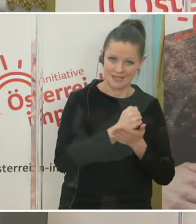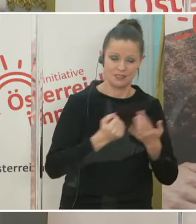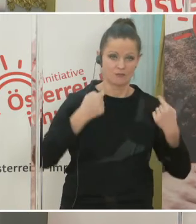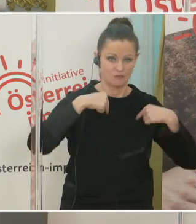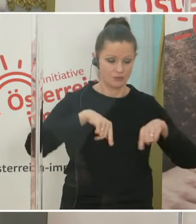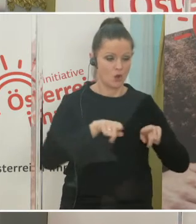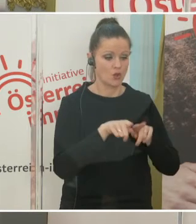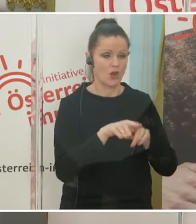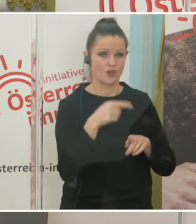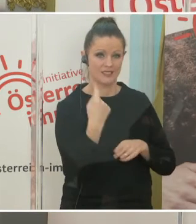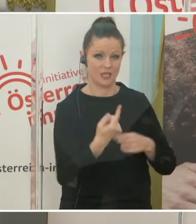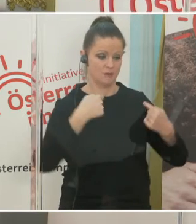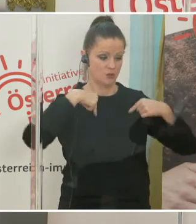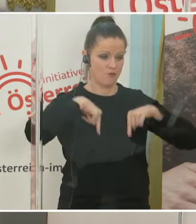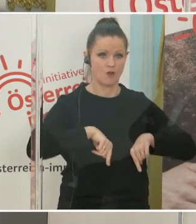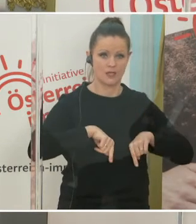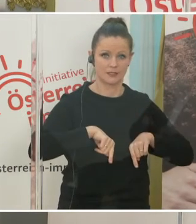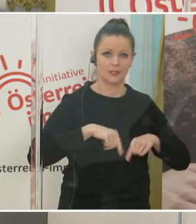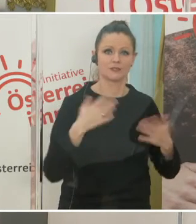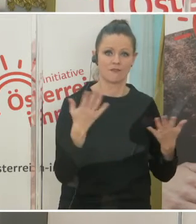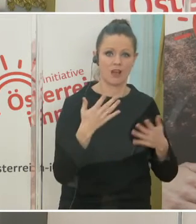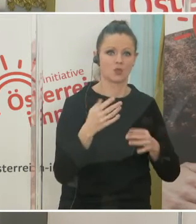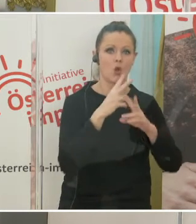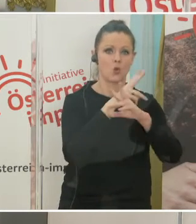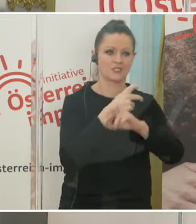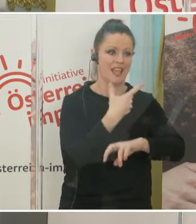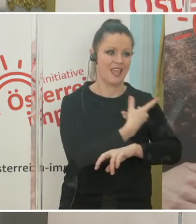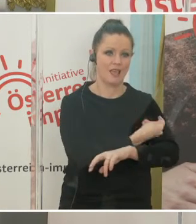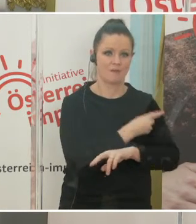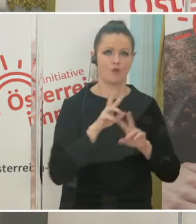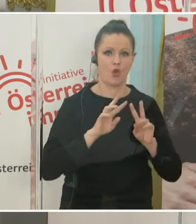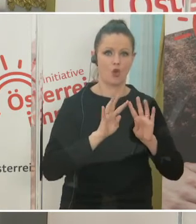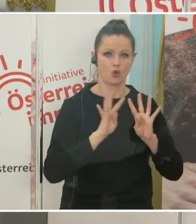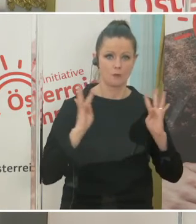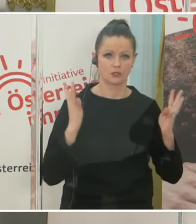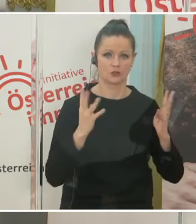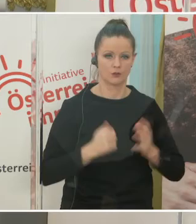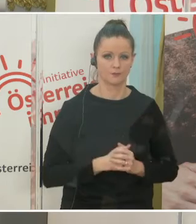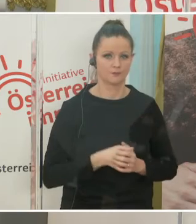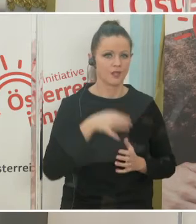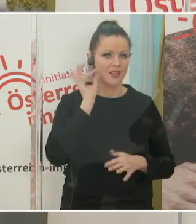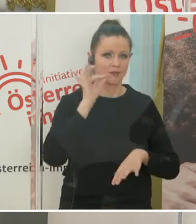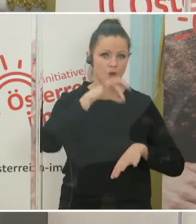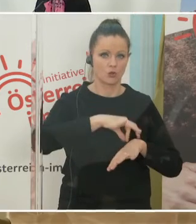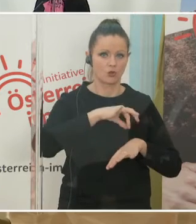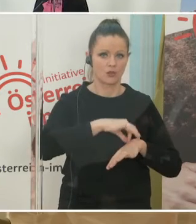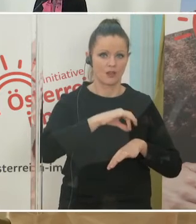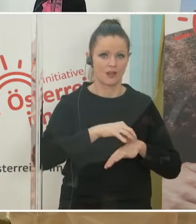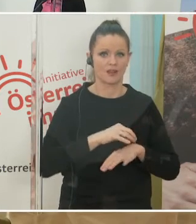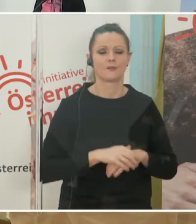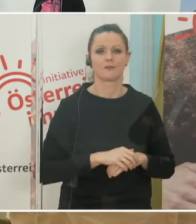Vorsitzende der österreichischen Impfkommission. Ich darf Ihnen vorstellen, Frau Doktorin Reingart Kler, eine